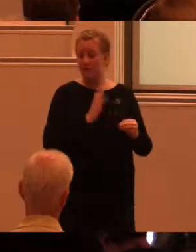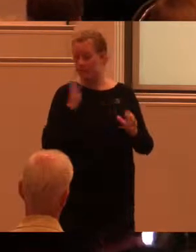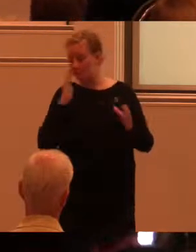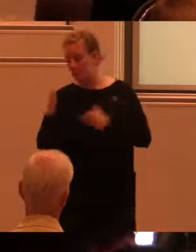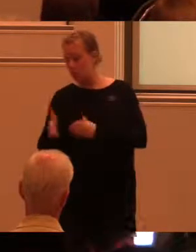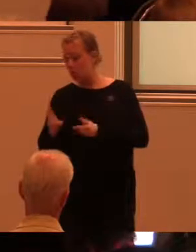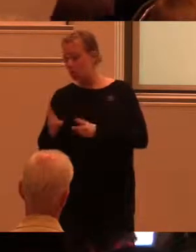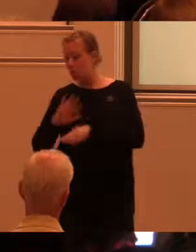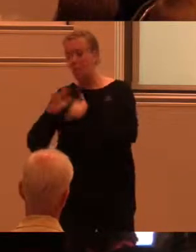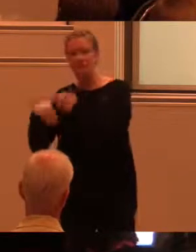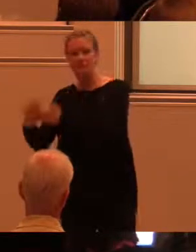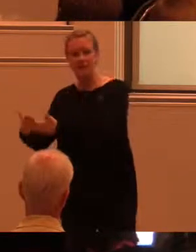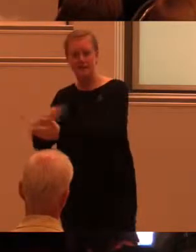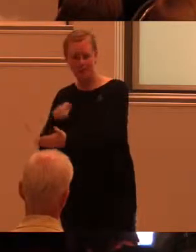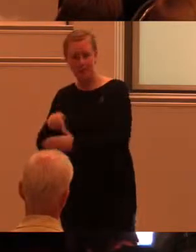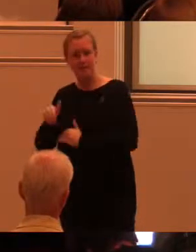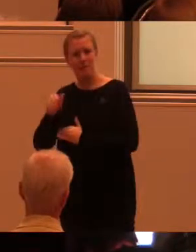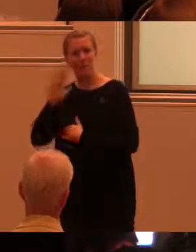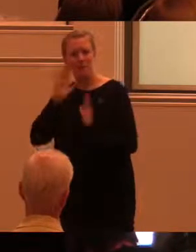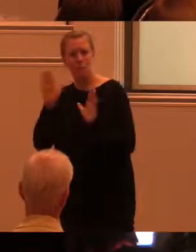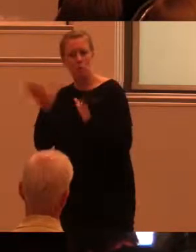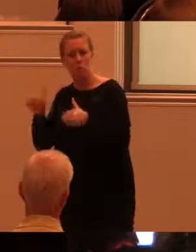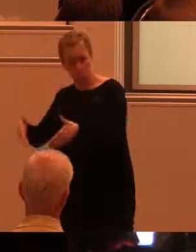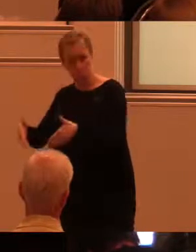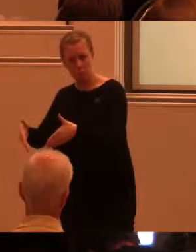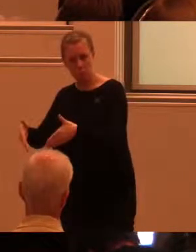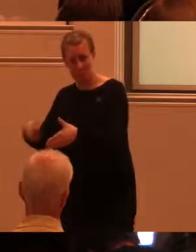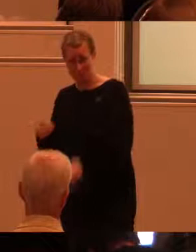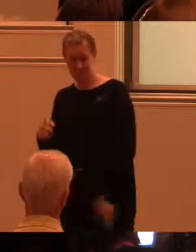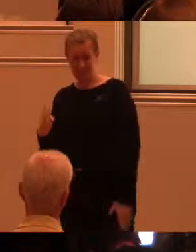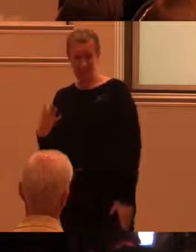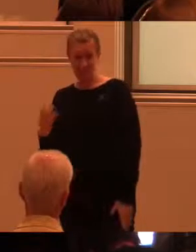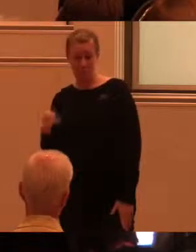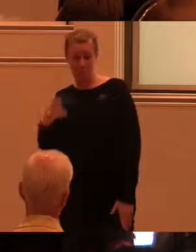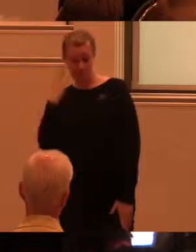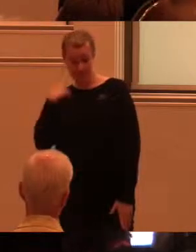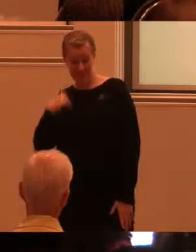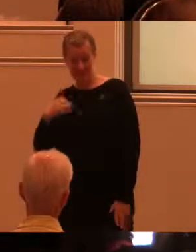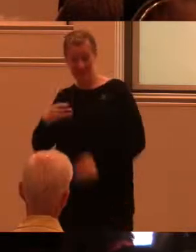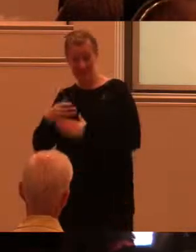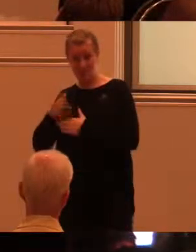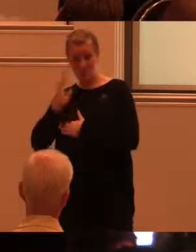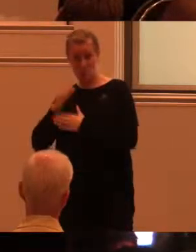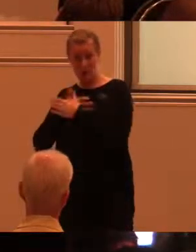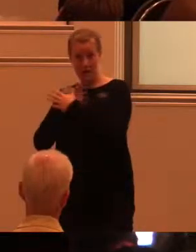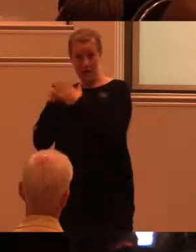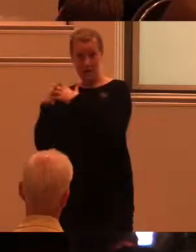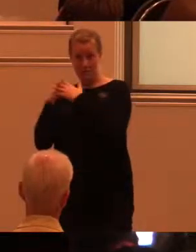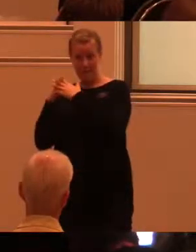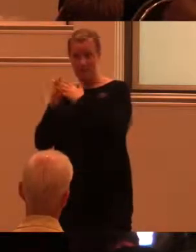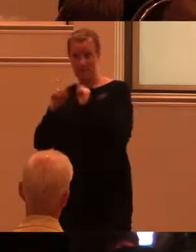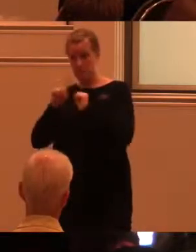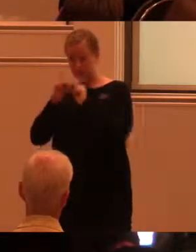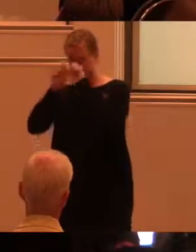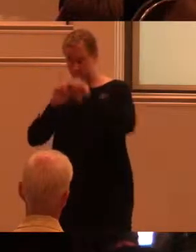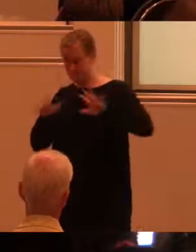också blivit större och större. Från att ha börjat för 35 år sedan ungefär i Nordamerika och sedan spritt sig över hela världen